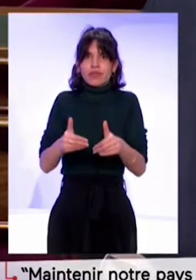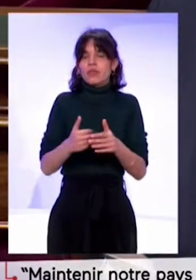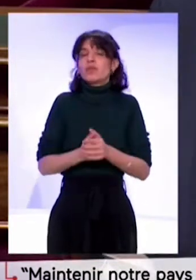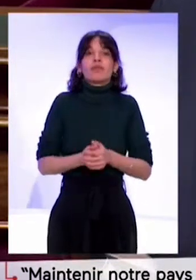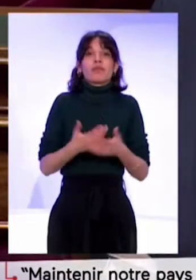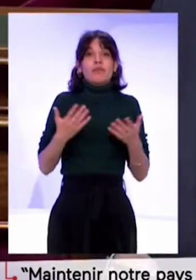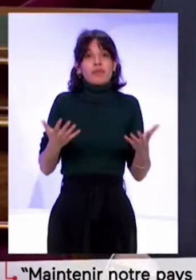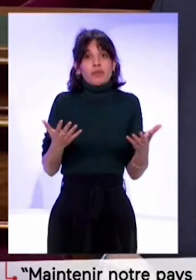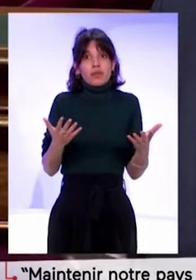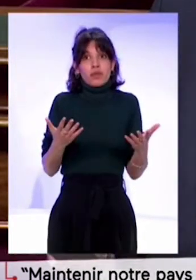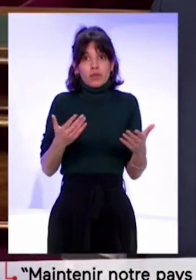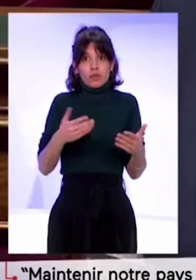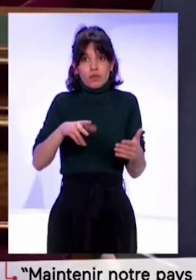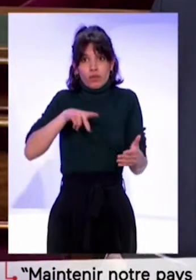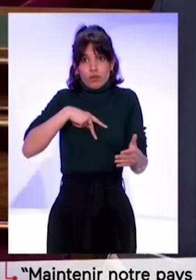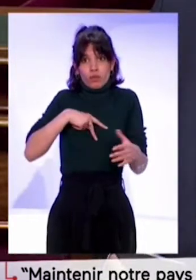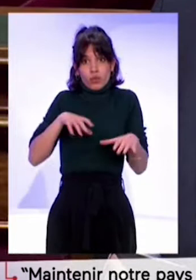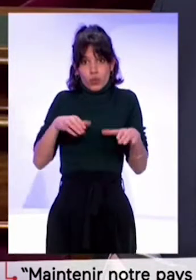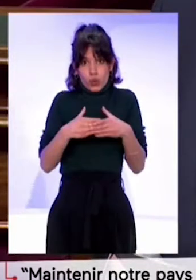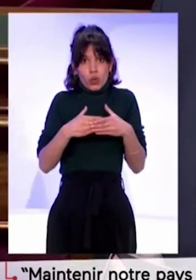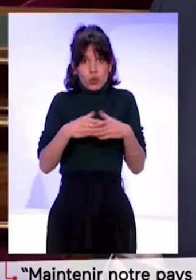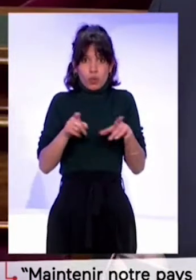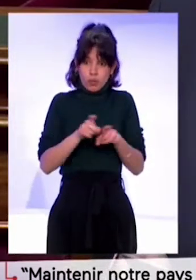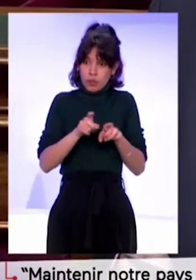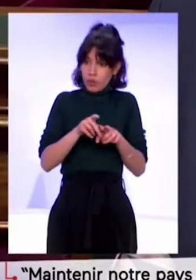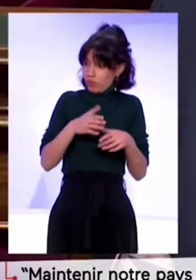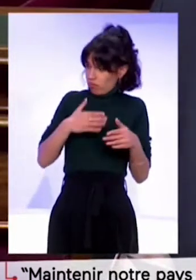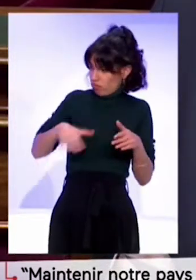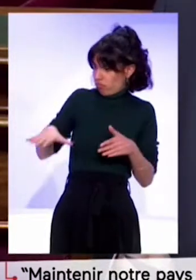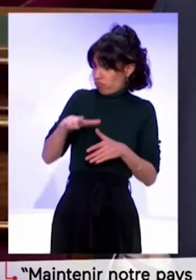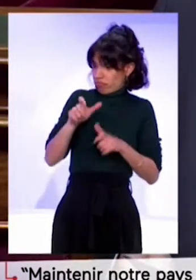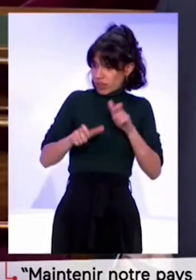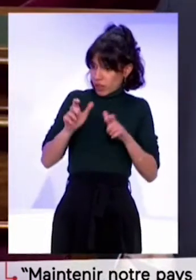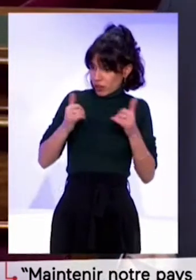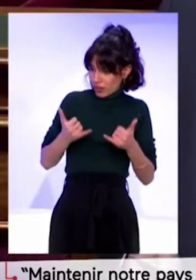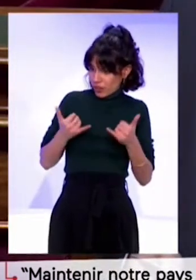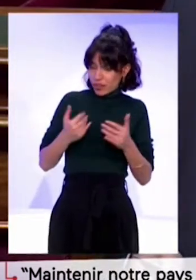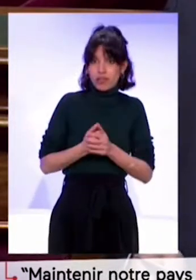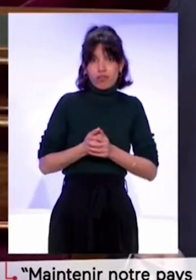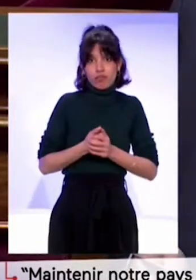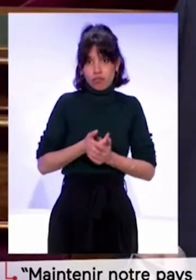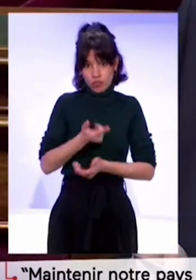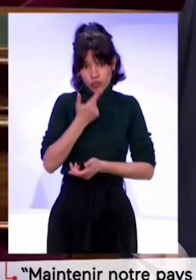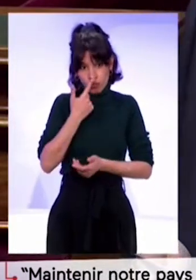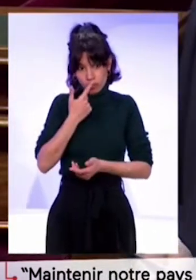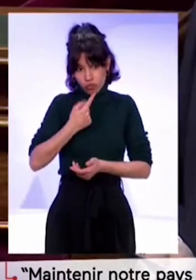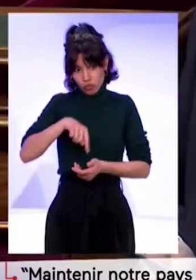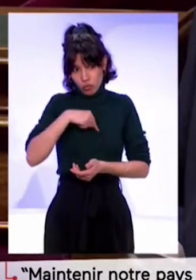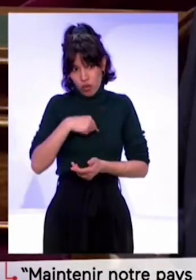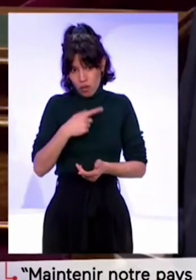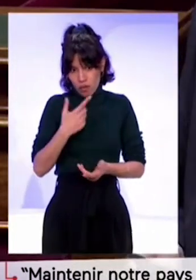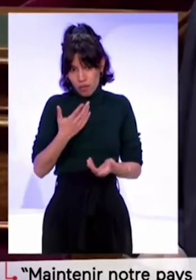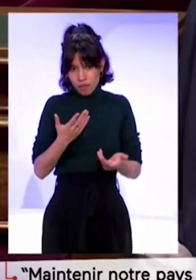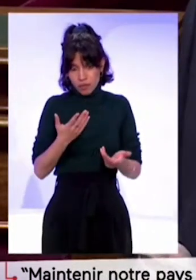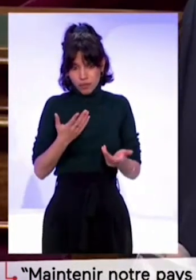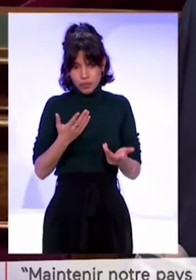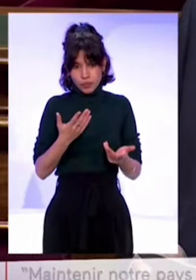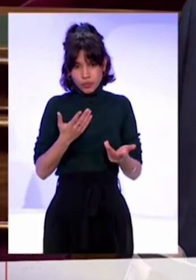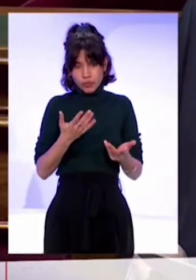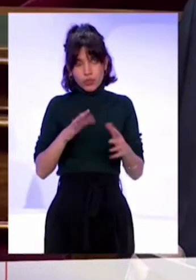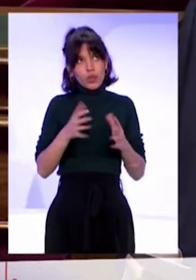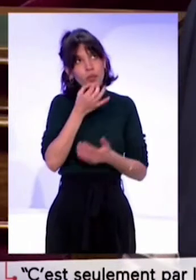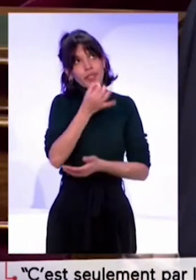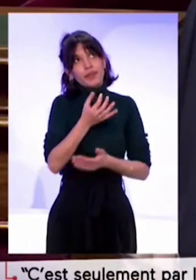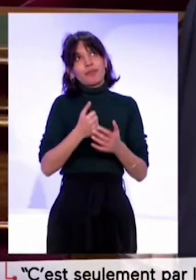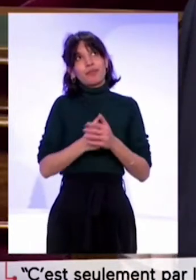dans mon groupe et sur beaucoup de bancs ici dans cette Assemblée, nombreux sont celles et ceux qui considèrent que, comment